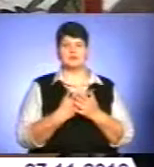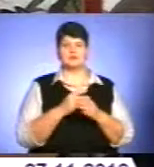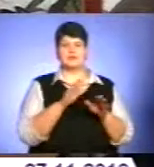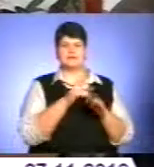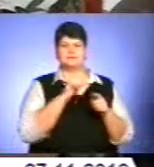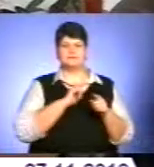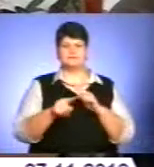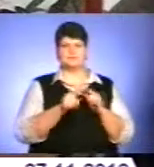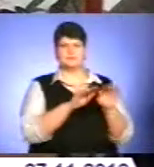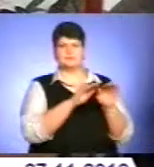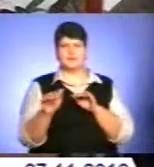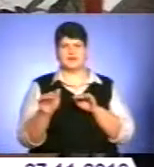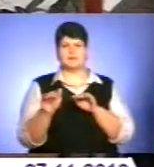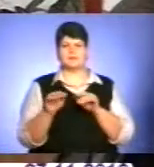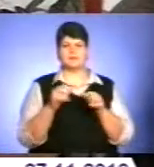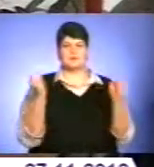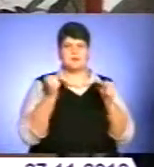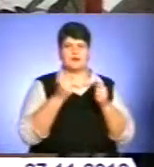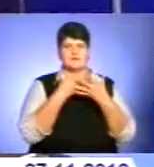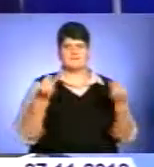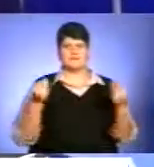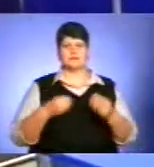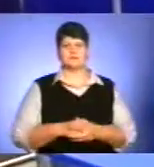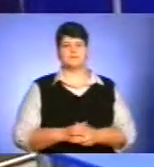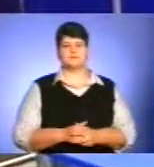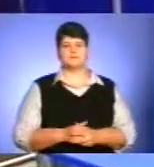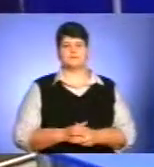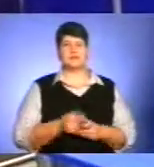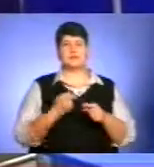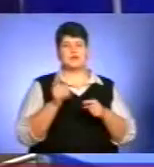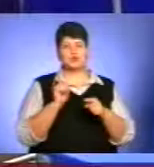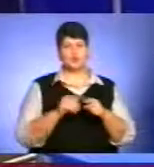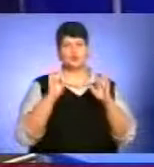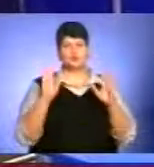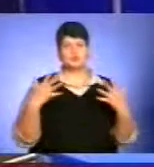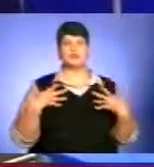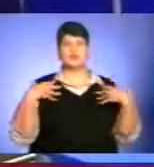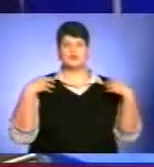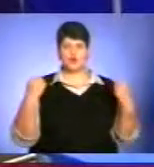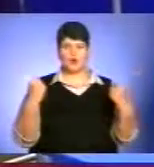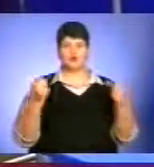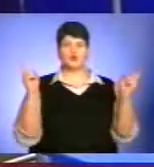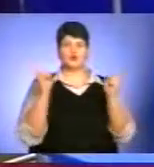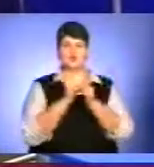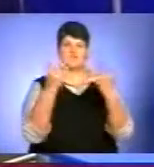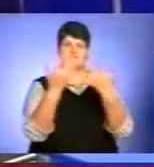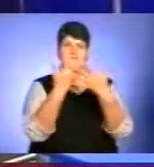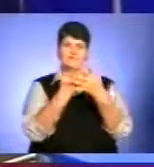перехід від зими до весни. На цьому будьте здорові, до зустрічі в ефірі.